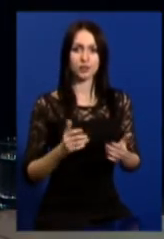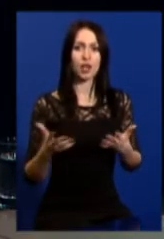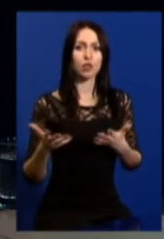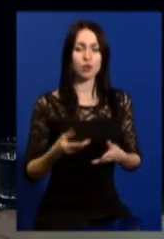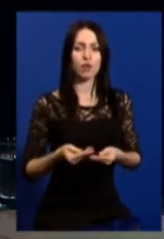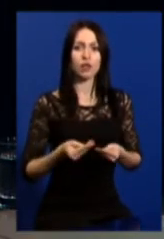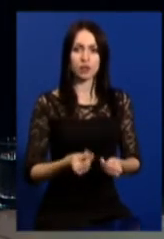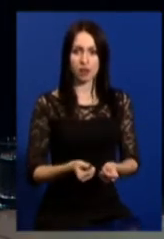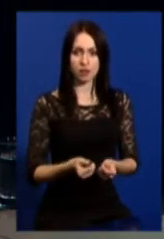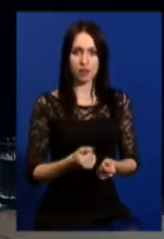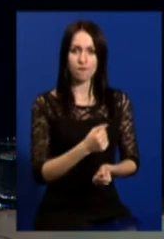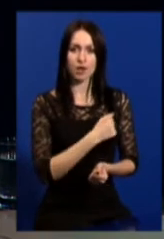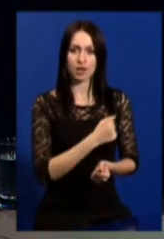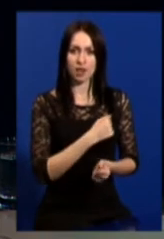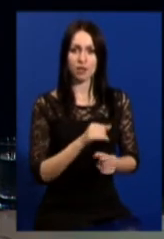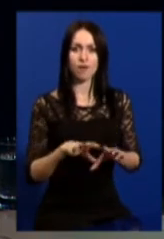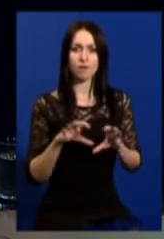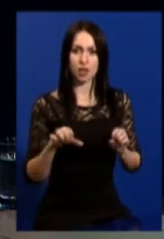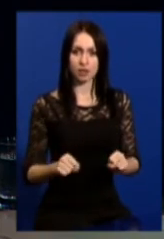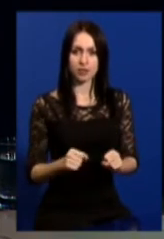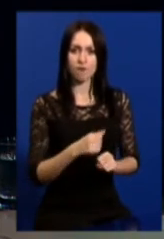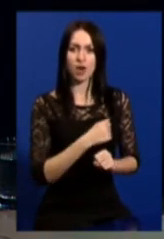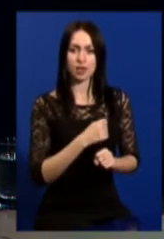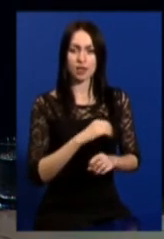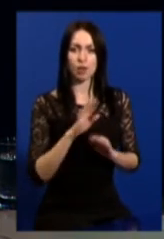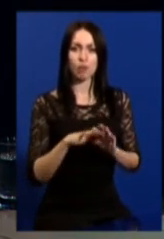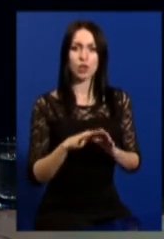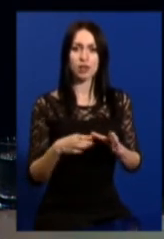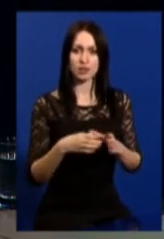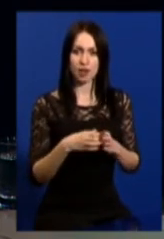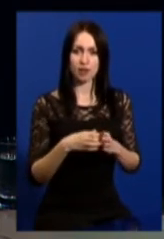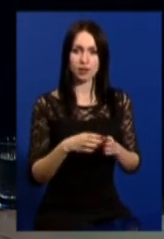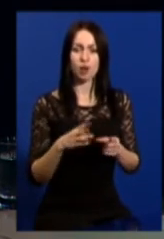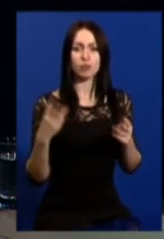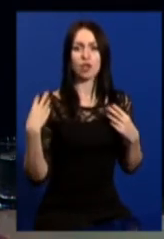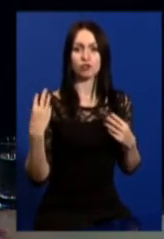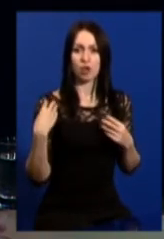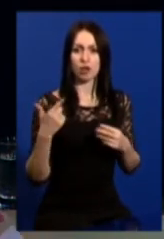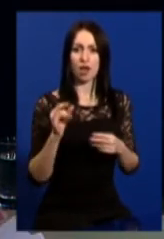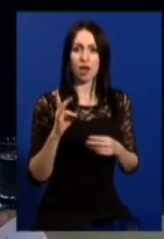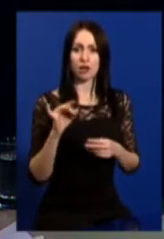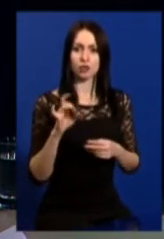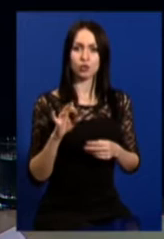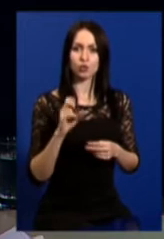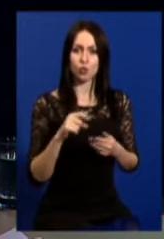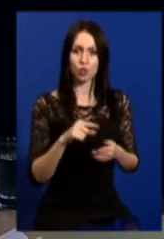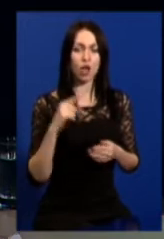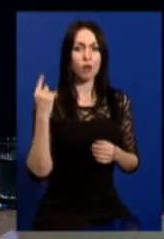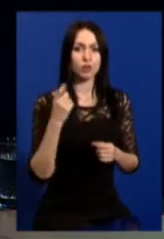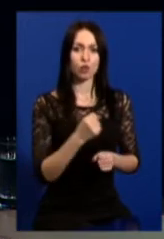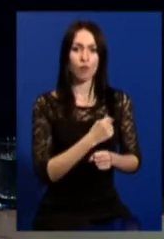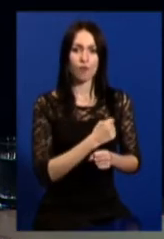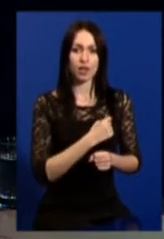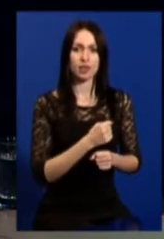яка сприяє військовій владі, військовим підрозділам, начальнику гарнизону, обласному